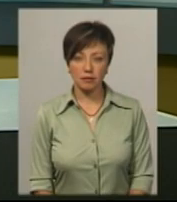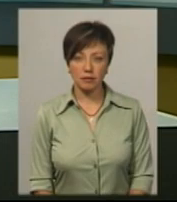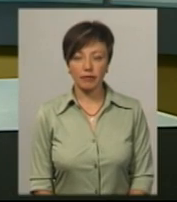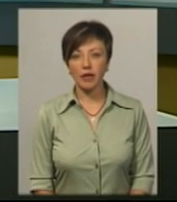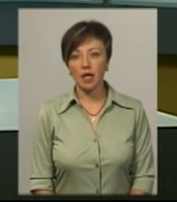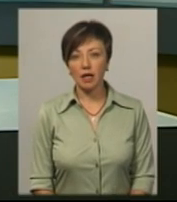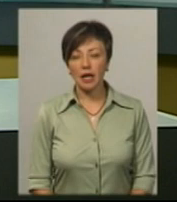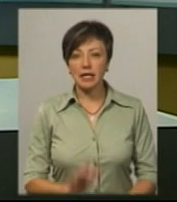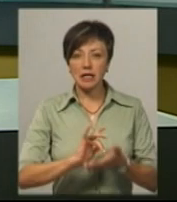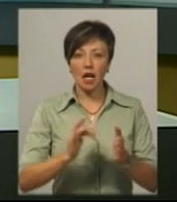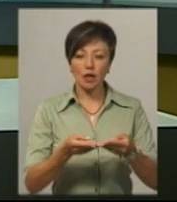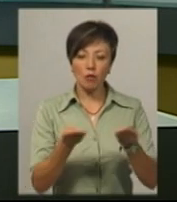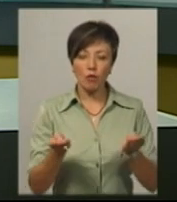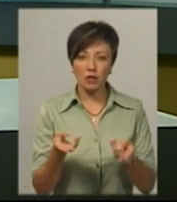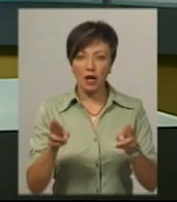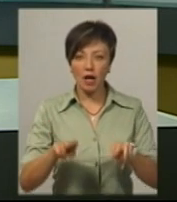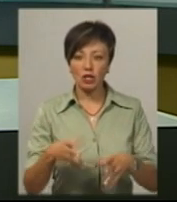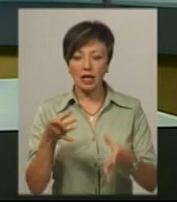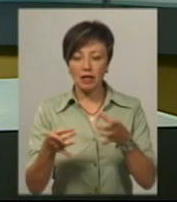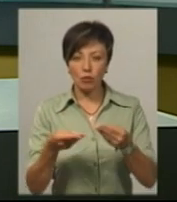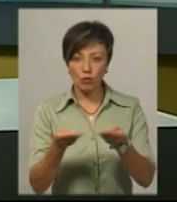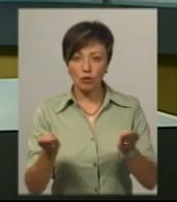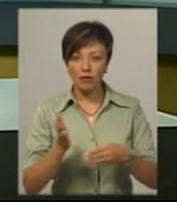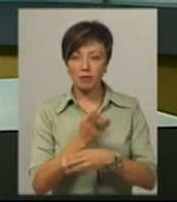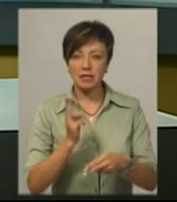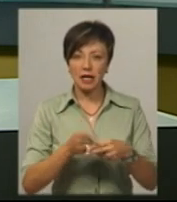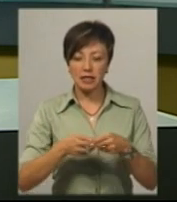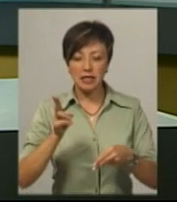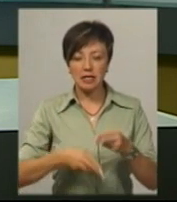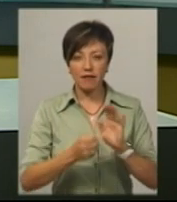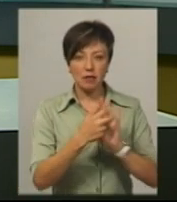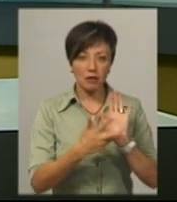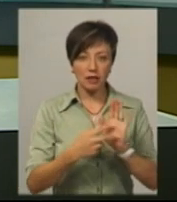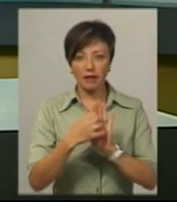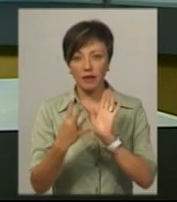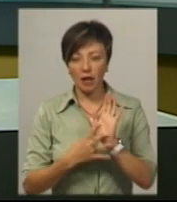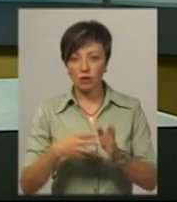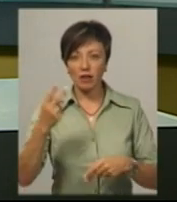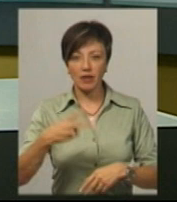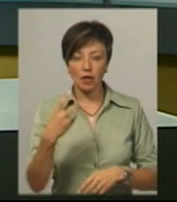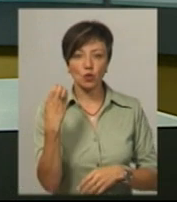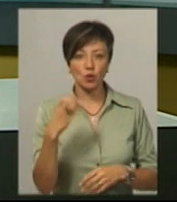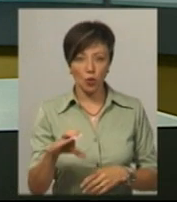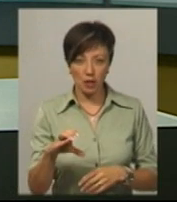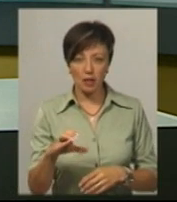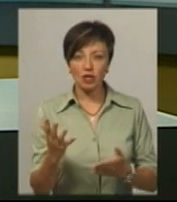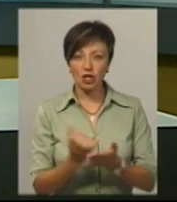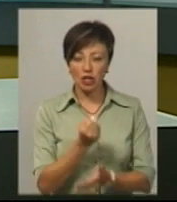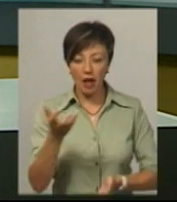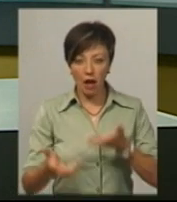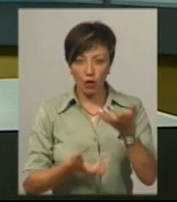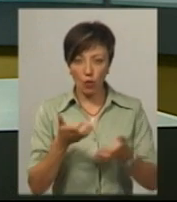Скляний посуд, рештки керамічного та вироби із залізок кінця 18, 19 та 20 століть знайшли